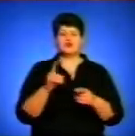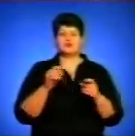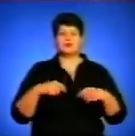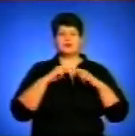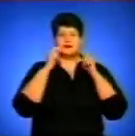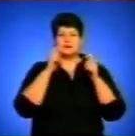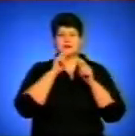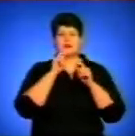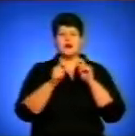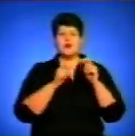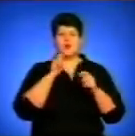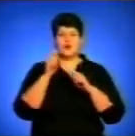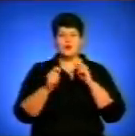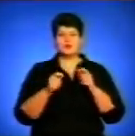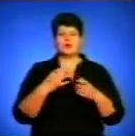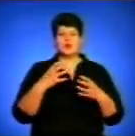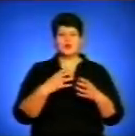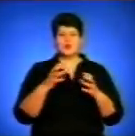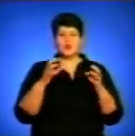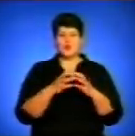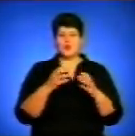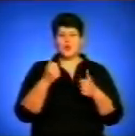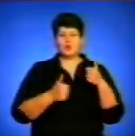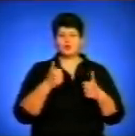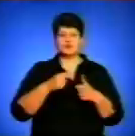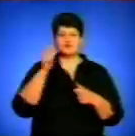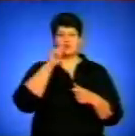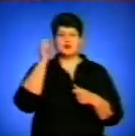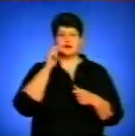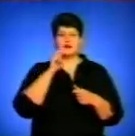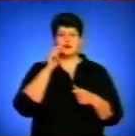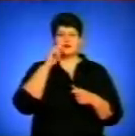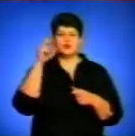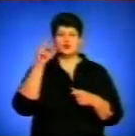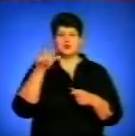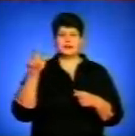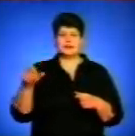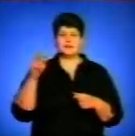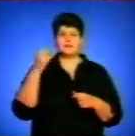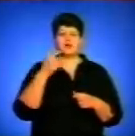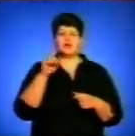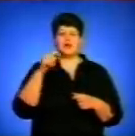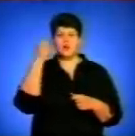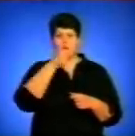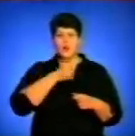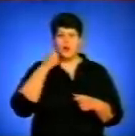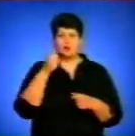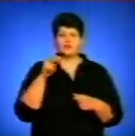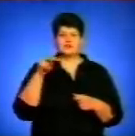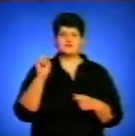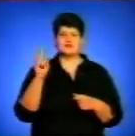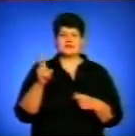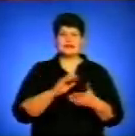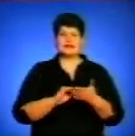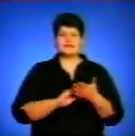відзнаки конкурсу «Людина року», організатори конкурсу «Спортивно-мистецький та духовний центр «Моя Україна» і редакція газети «Вільне